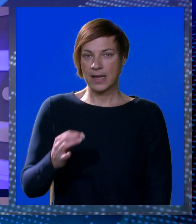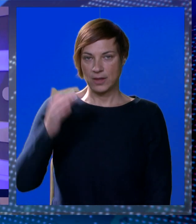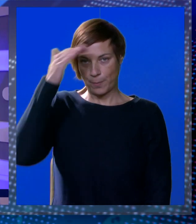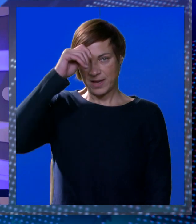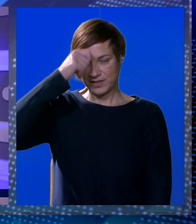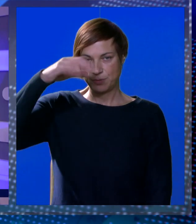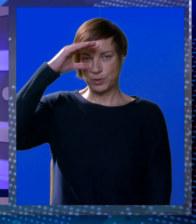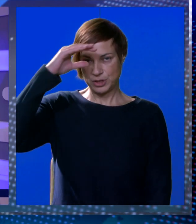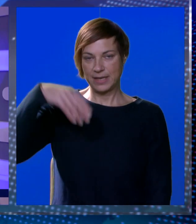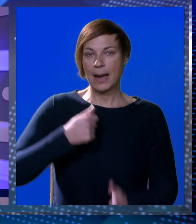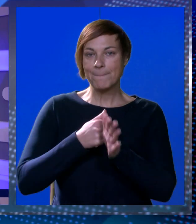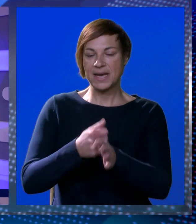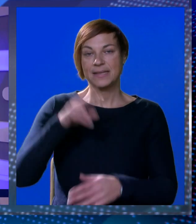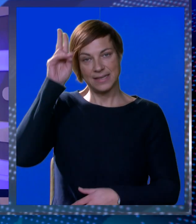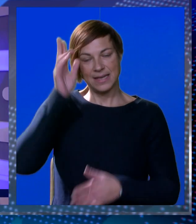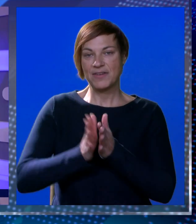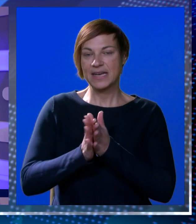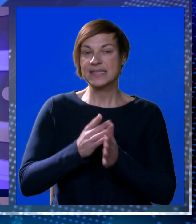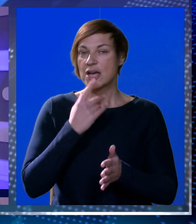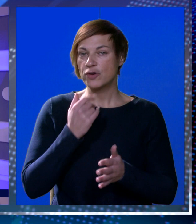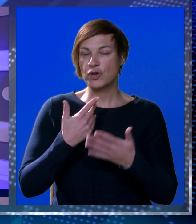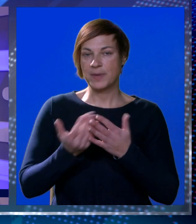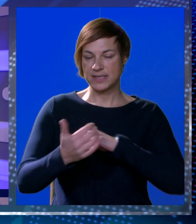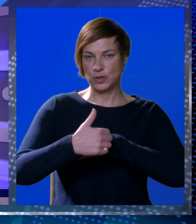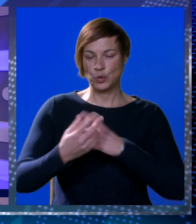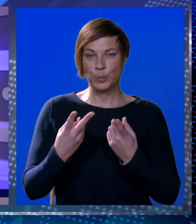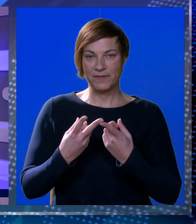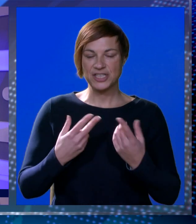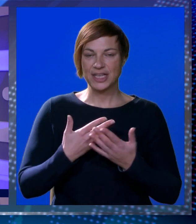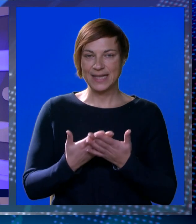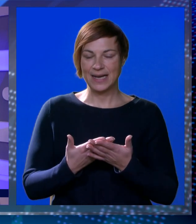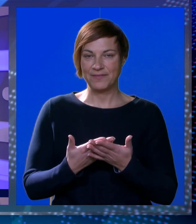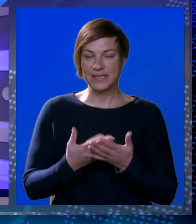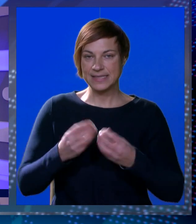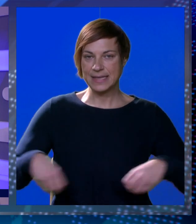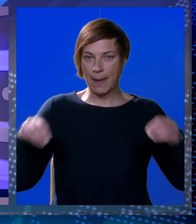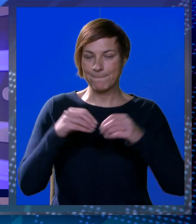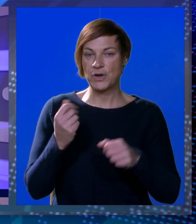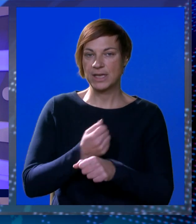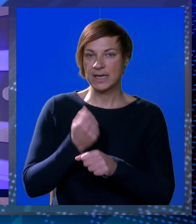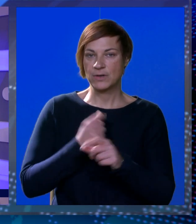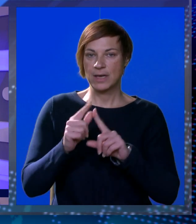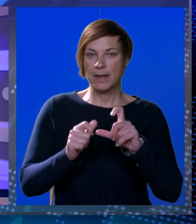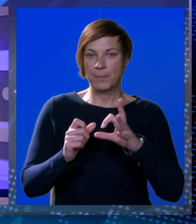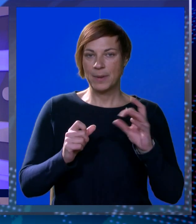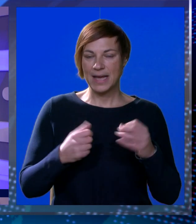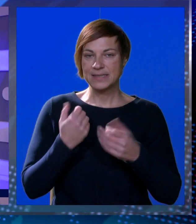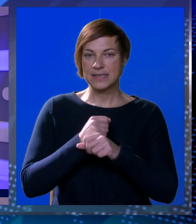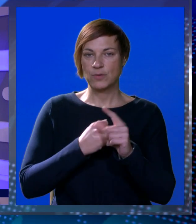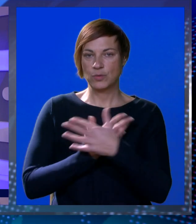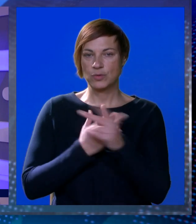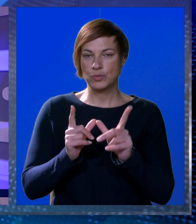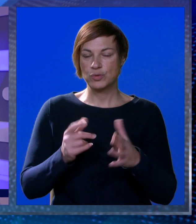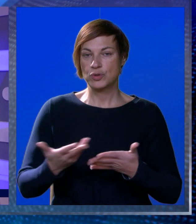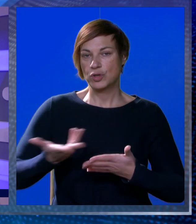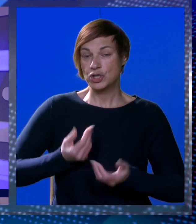Dobar večer cijenjeni gledatelji. Pretite dnevnik na znakovnom jeziku Dubrovačke televizije. Projekt rekonstrukcije palaca u Gružu